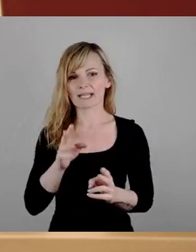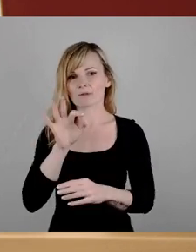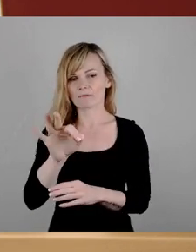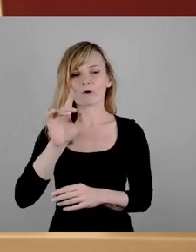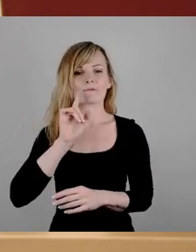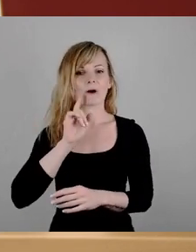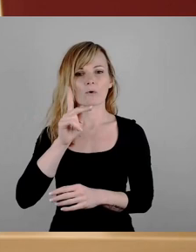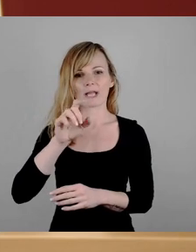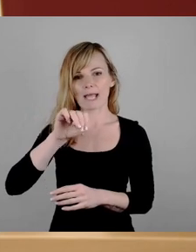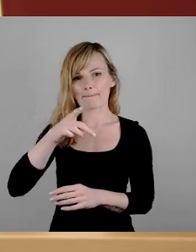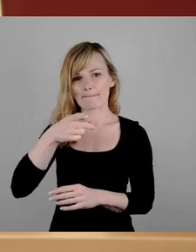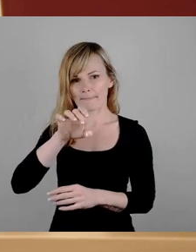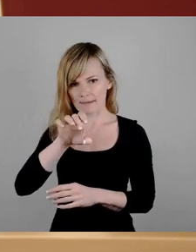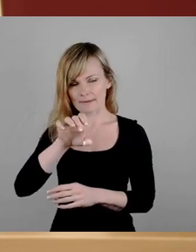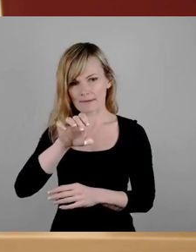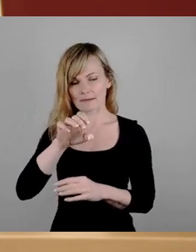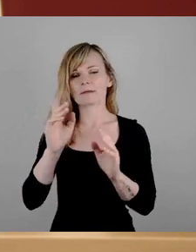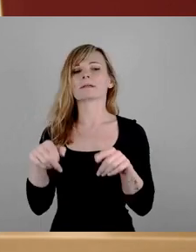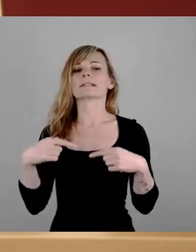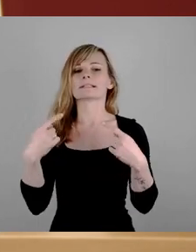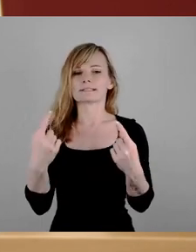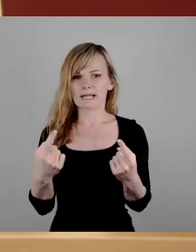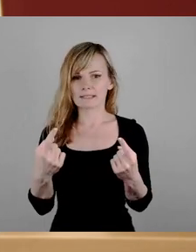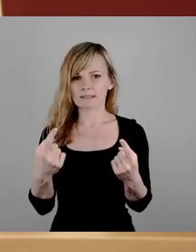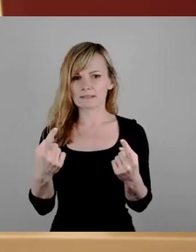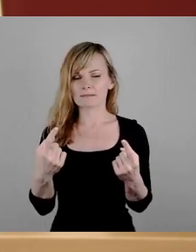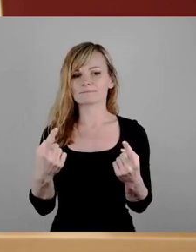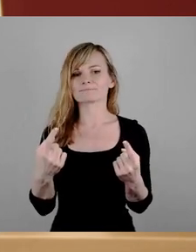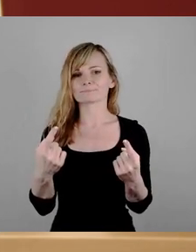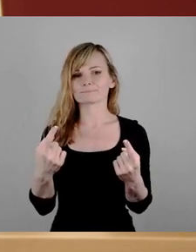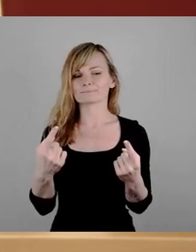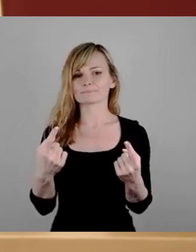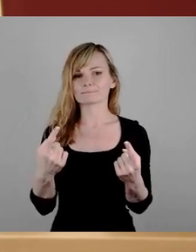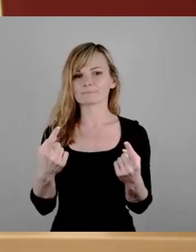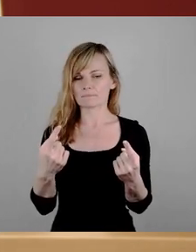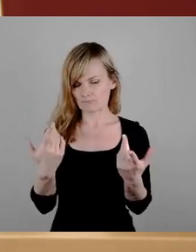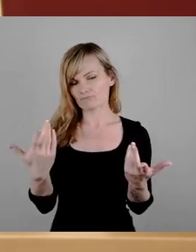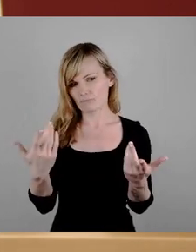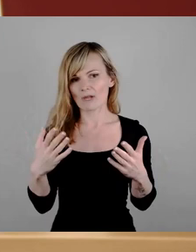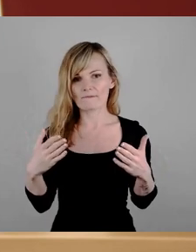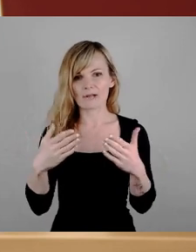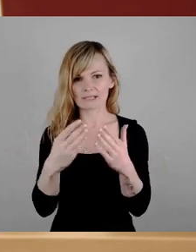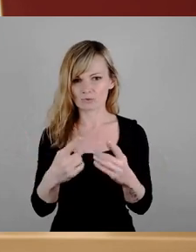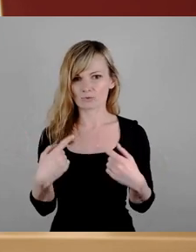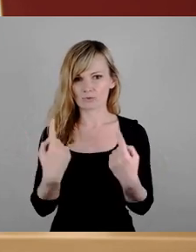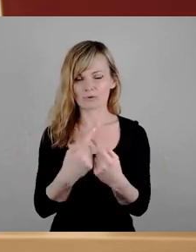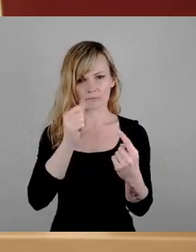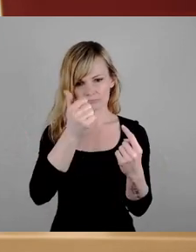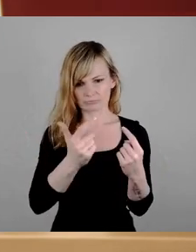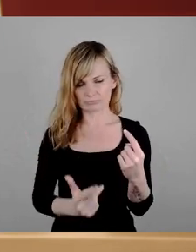dann steigen wir ein in die Fraktionsrunde. Das sage ich Ihnen gleich, wer startet.